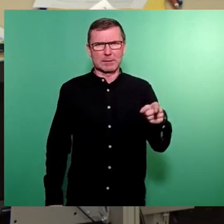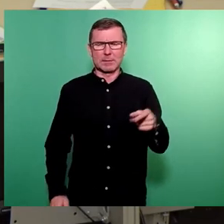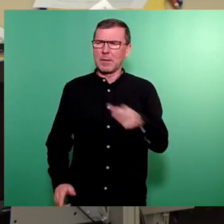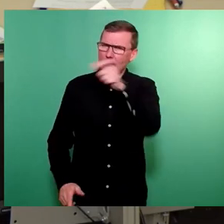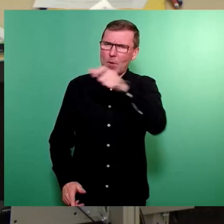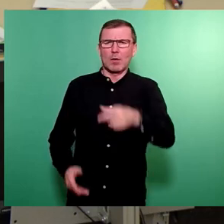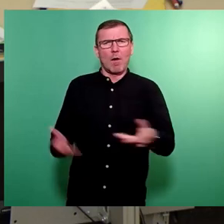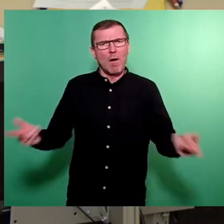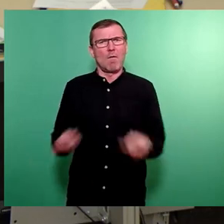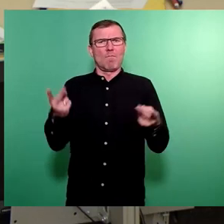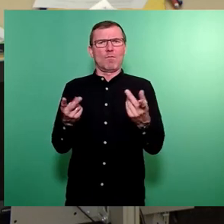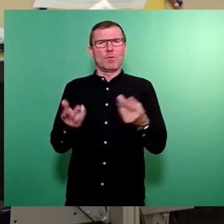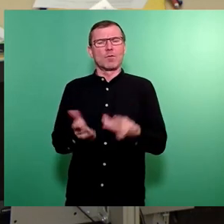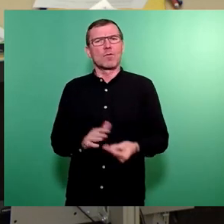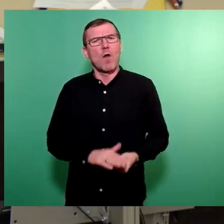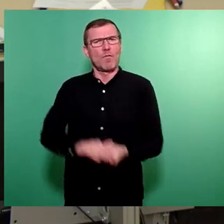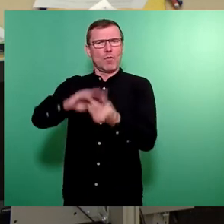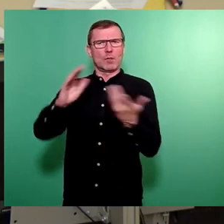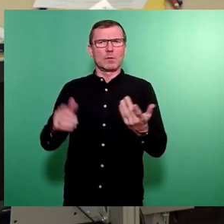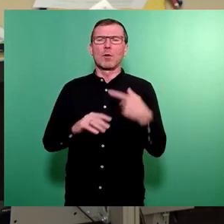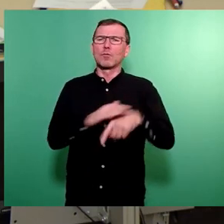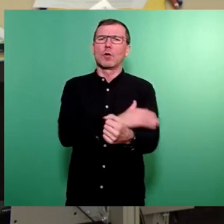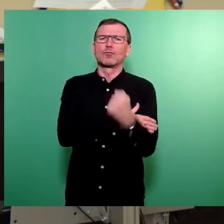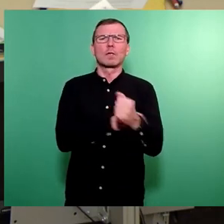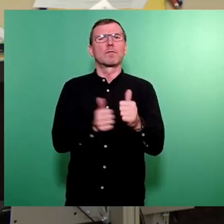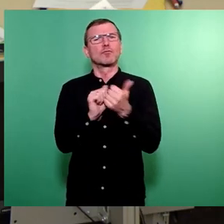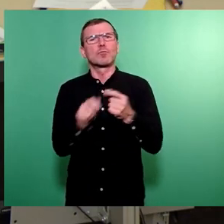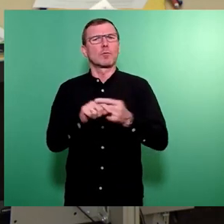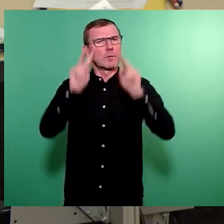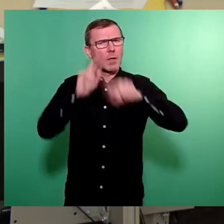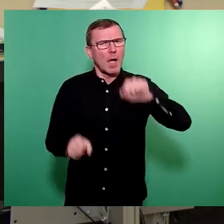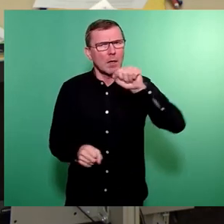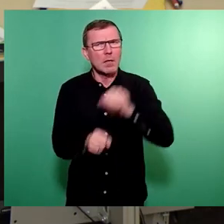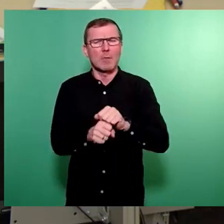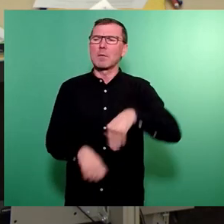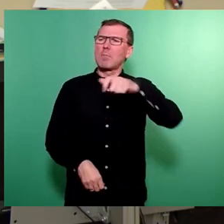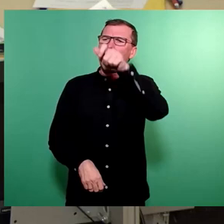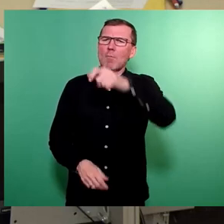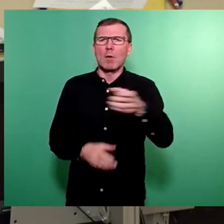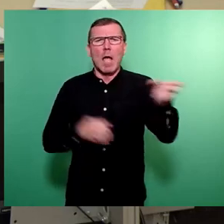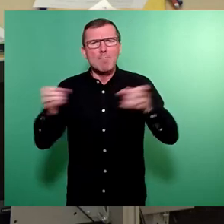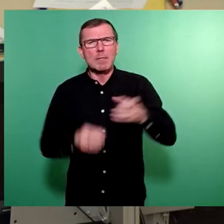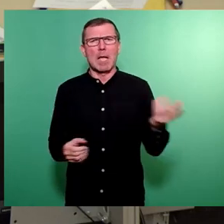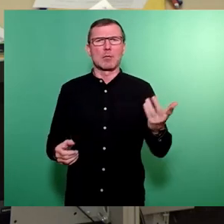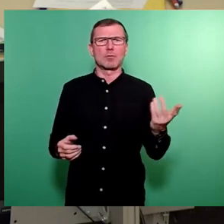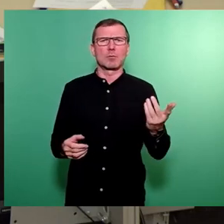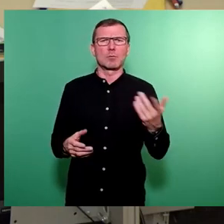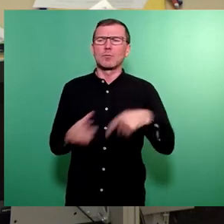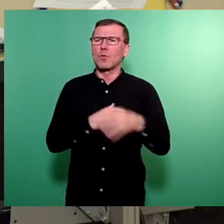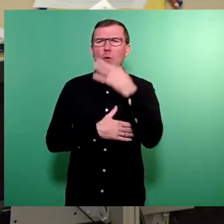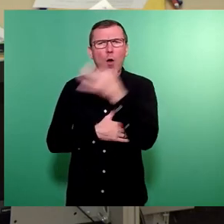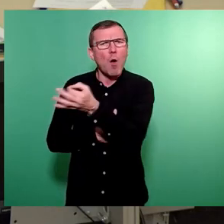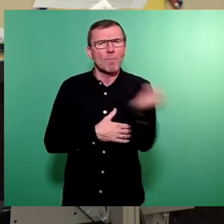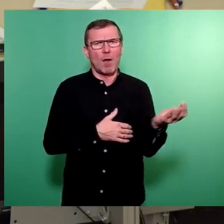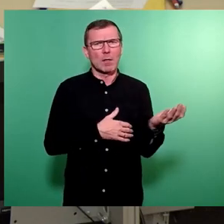und zwar durch die Stärkung von Sport und Ehrenamt, mehr Bürgerbeteiligung, zum Beispiel durch Bürgerumfragen. Die Wirtschaft